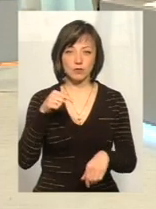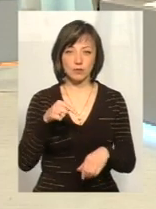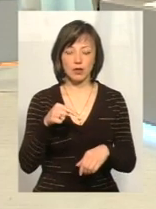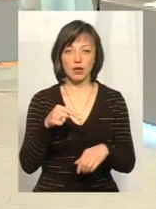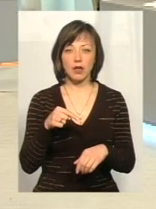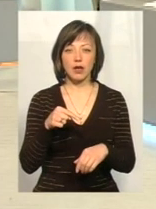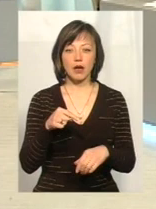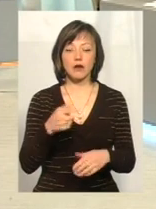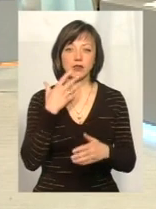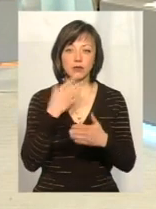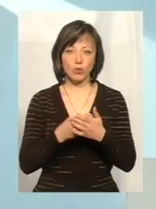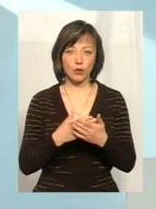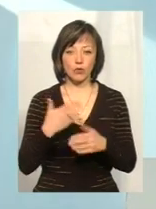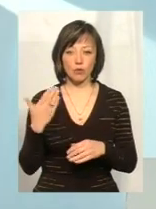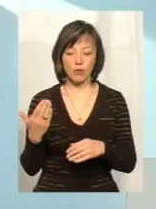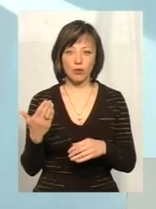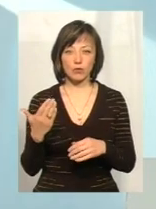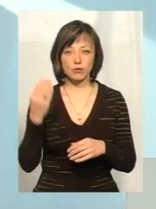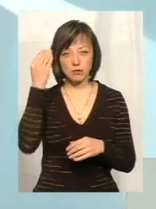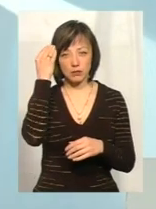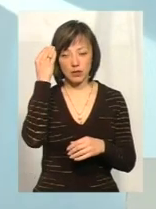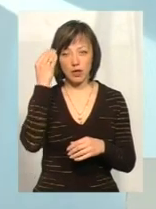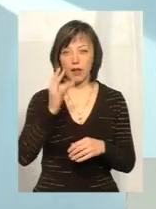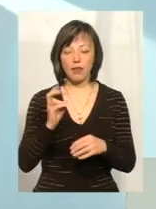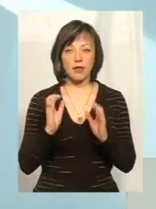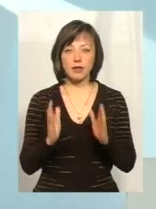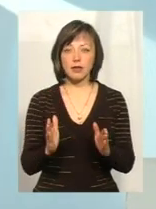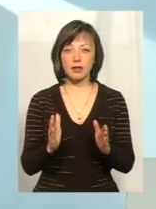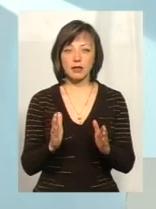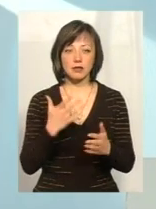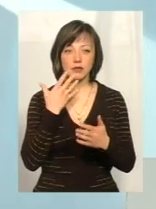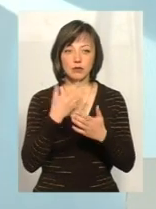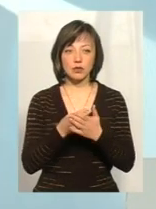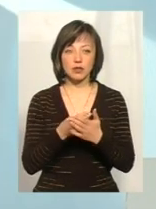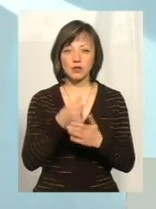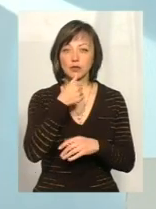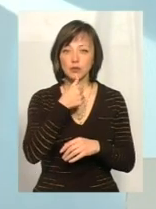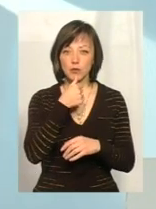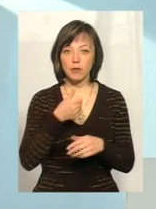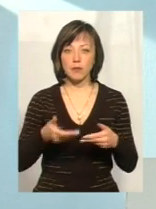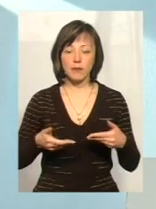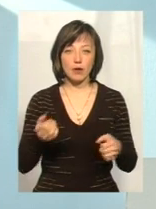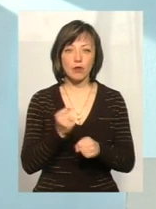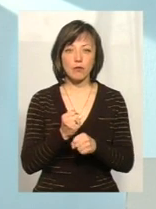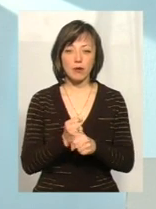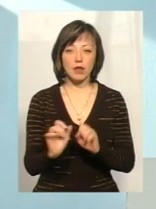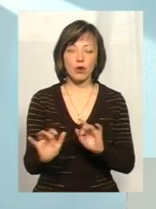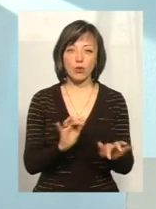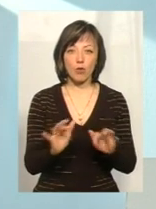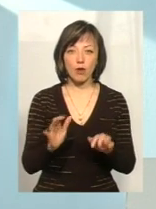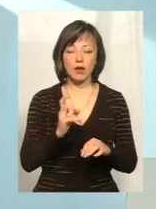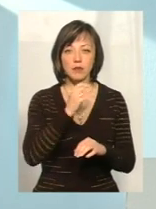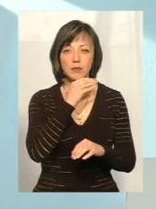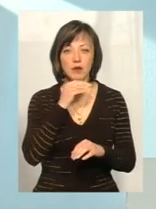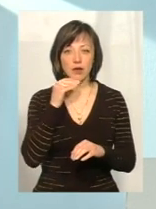-перше. Ну, зі своєю, якби, точки зору, не тільки точки зору, зі своїх спроб, ми робили кроки, і не одні